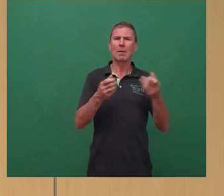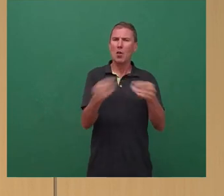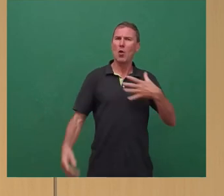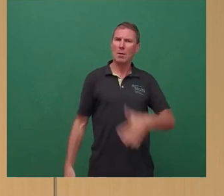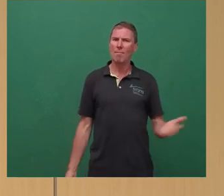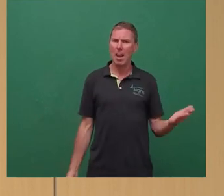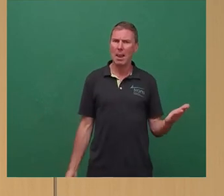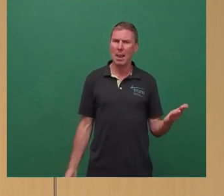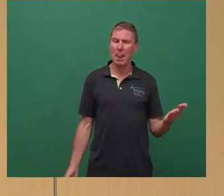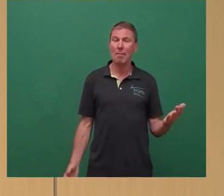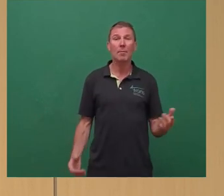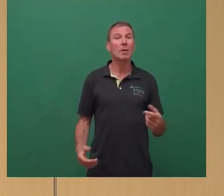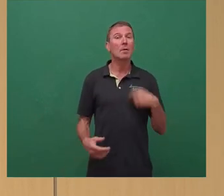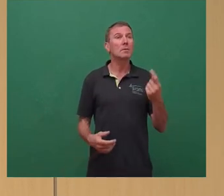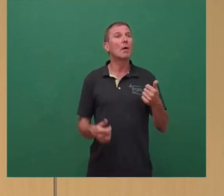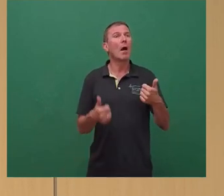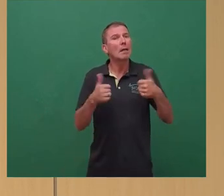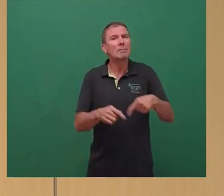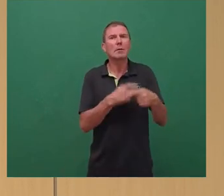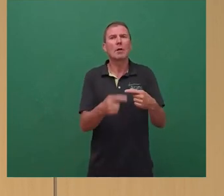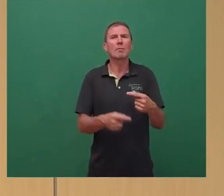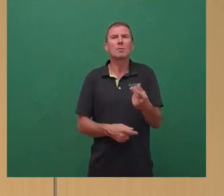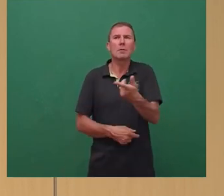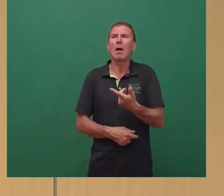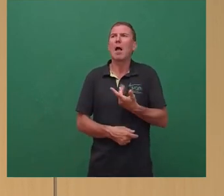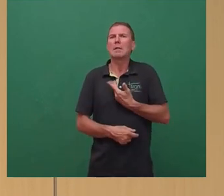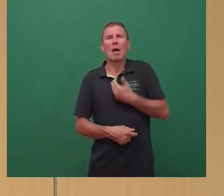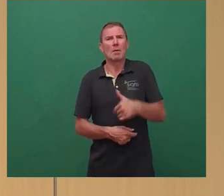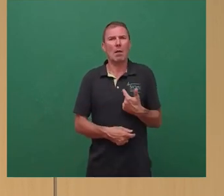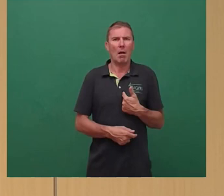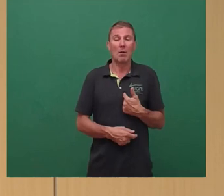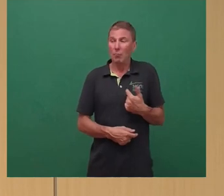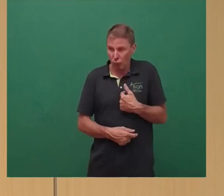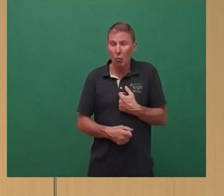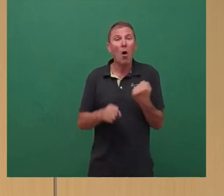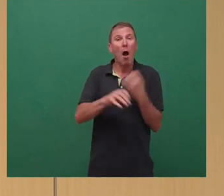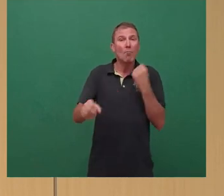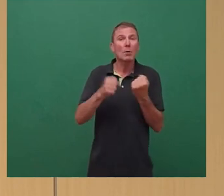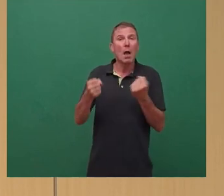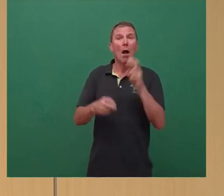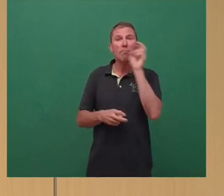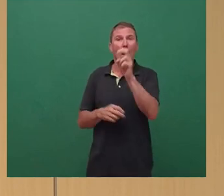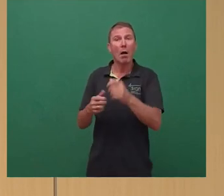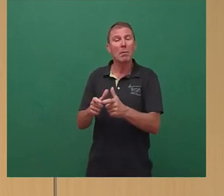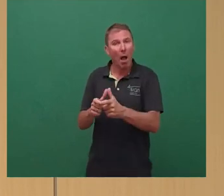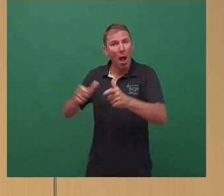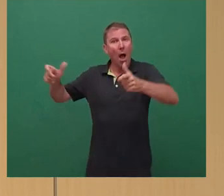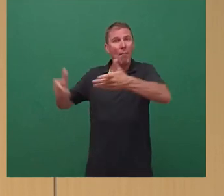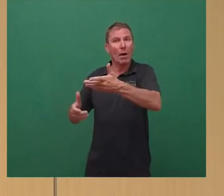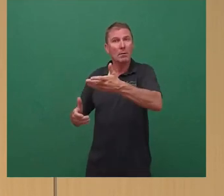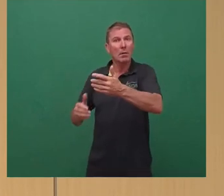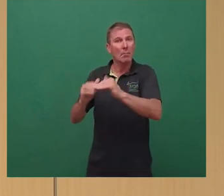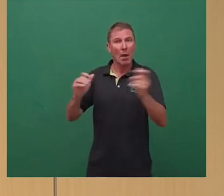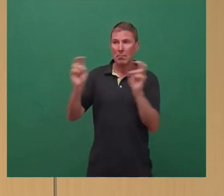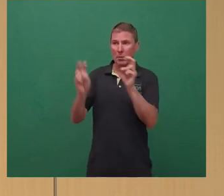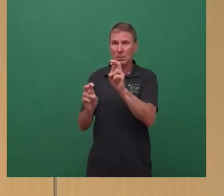Denn sie führt zwangsläufig zu einem Dilemma. Entweder man will Bus und Bahn ausbauen, um den Anteil zu erhöhen. Wenn man